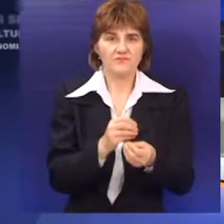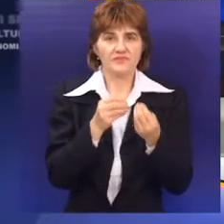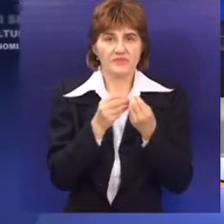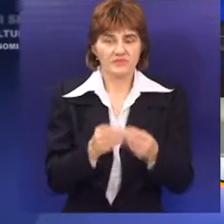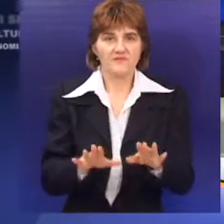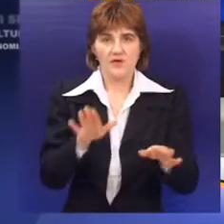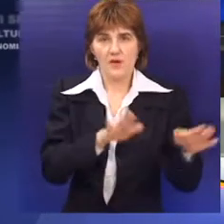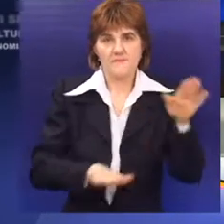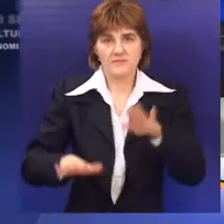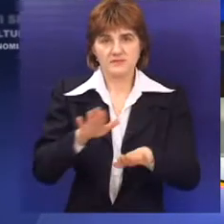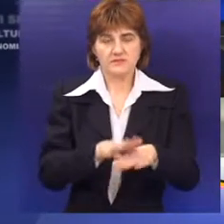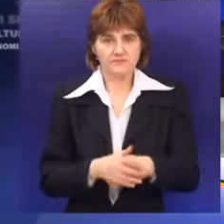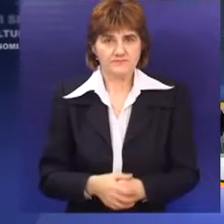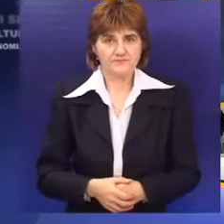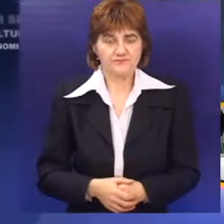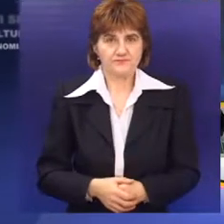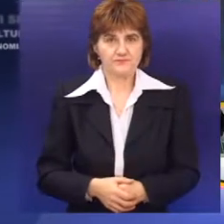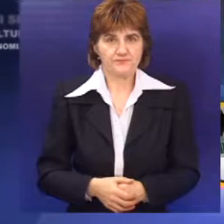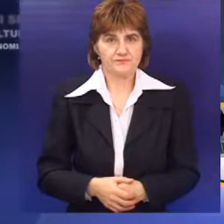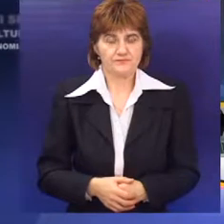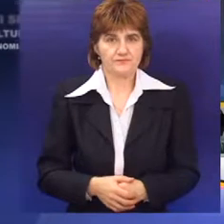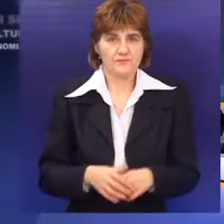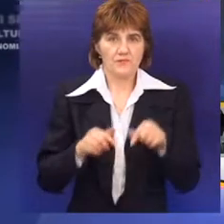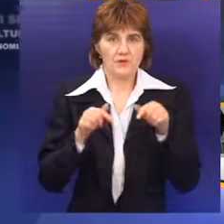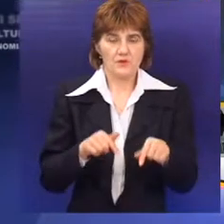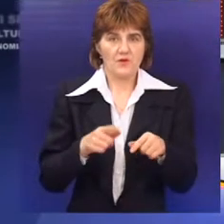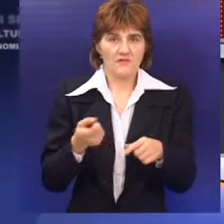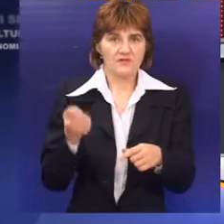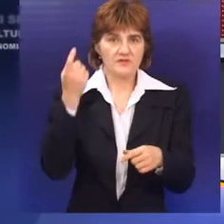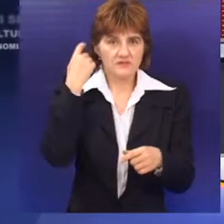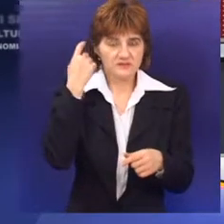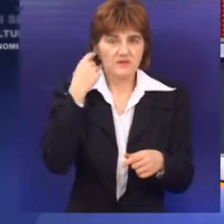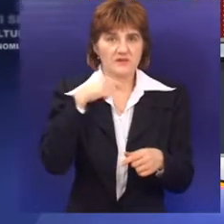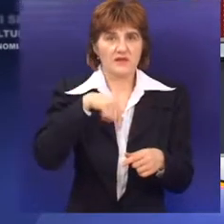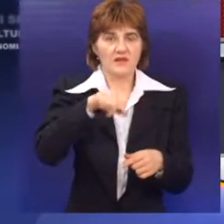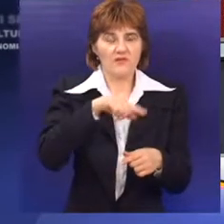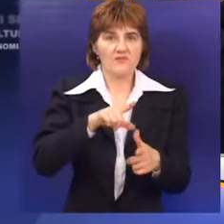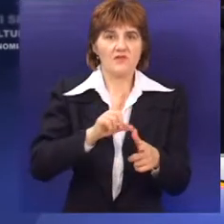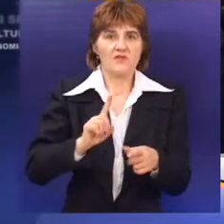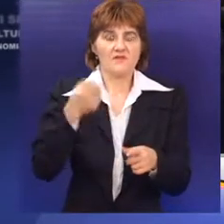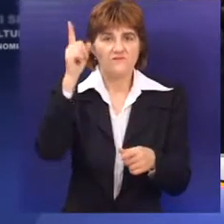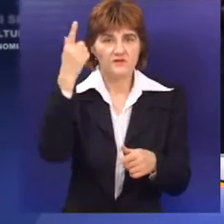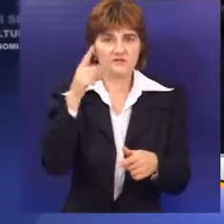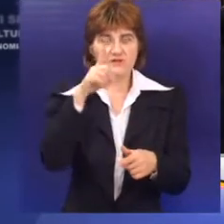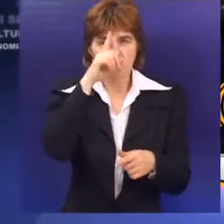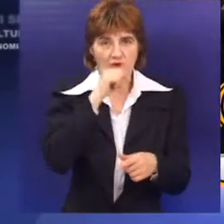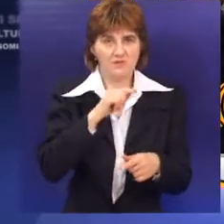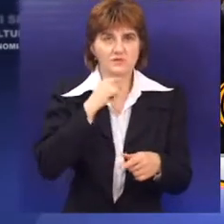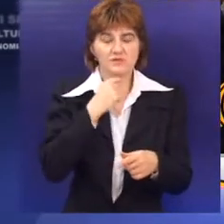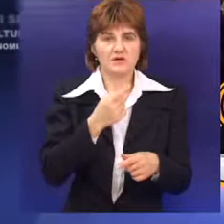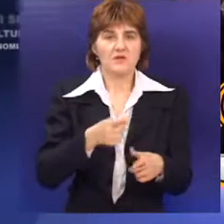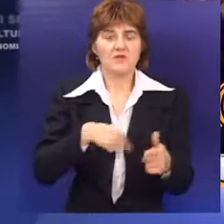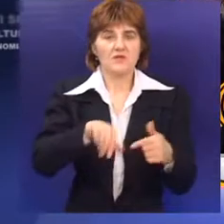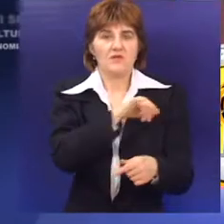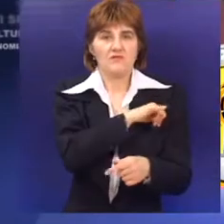subotica konačno dobiti bazen. Visoki lokalni pokrajinski i republički zvanišnici pustili su u rad digitalni sat